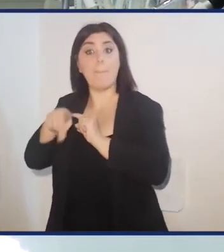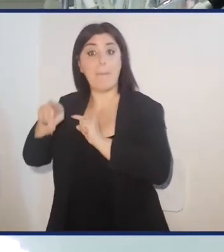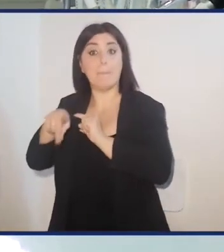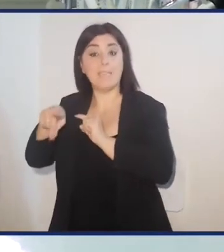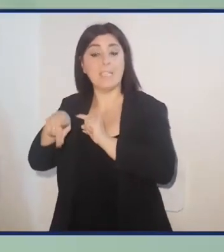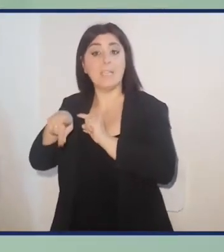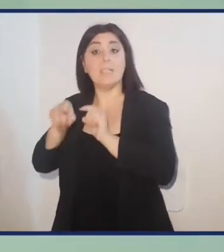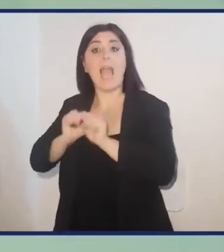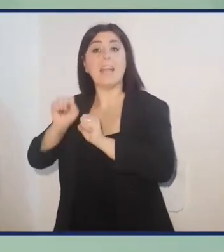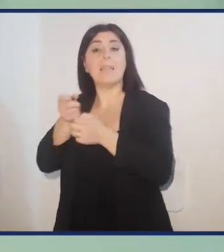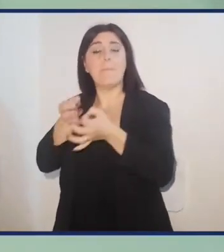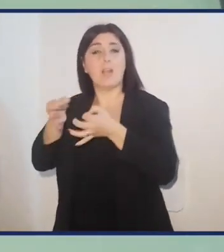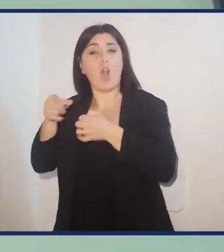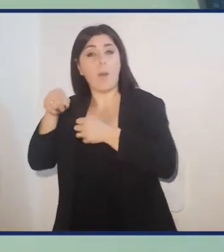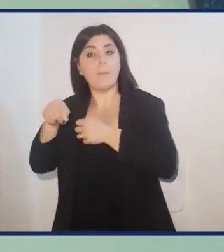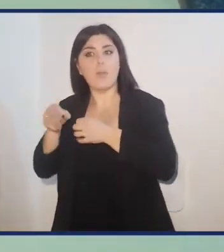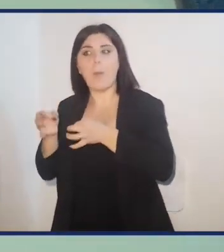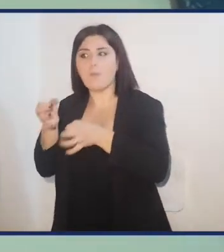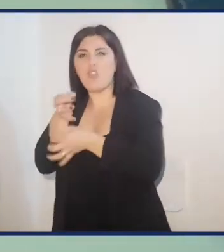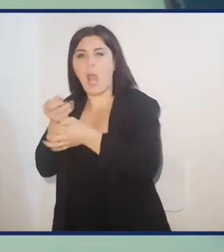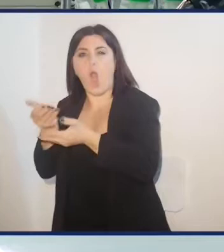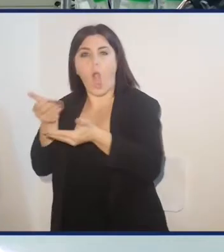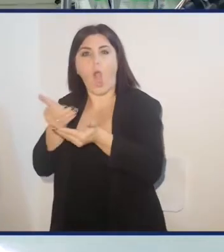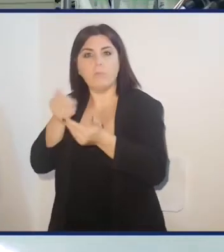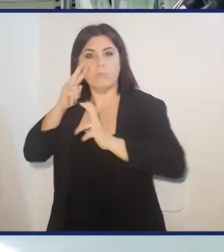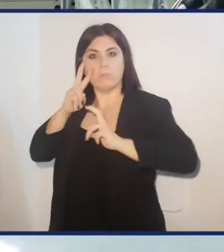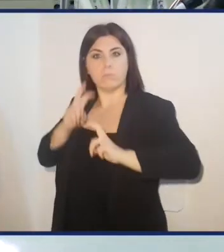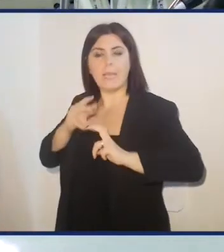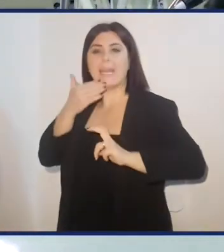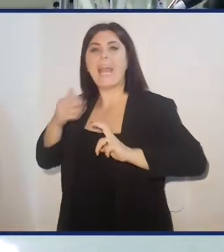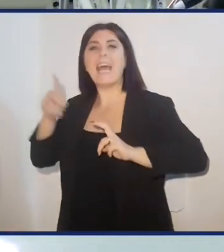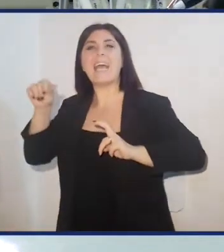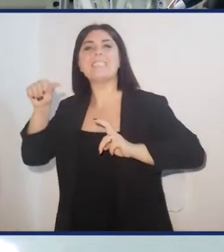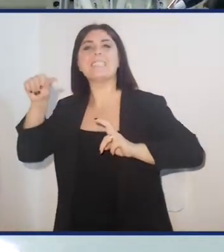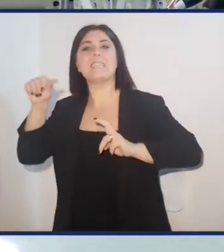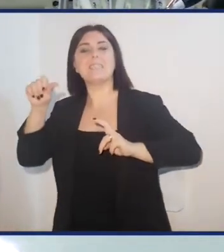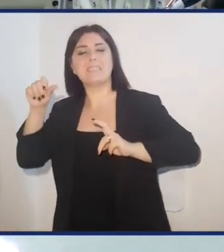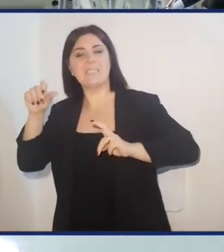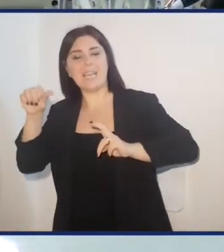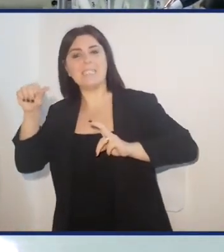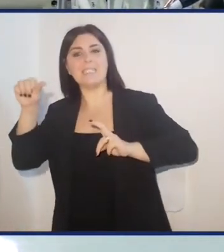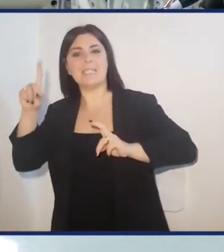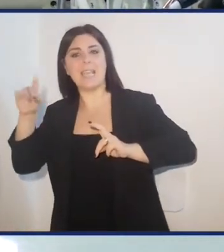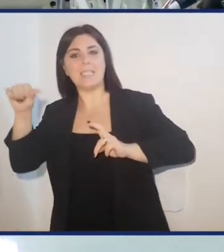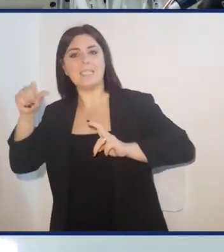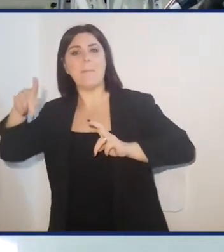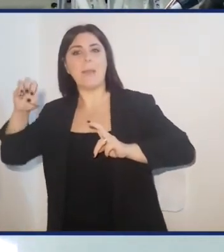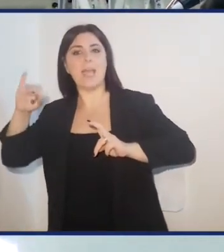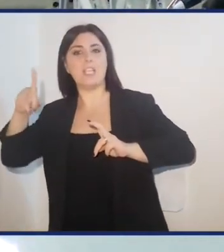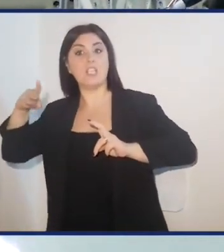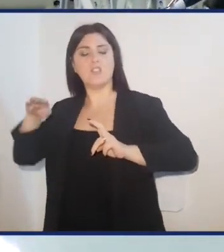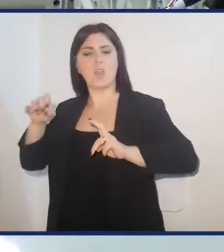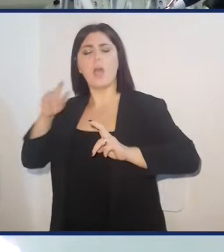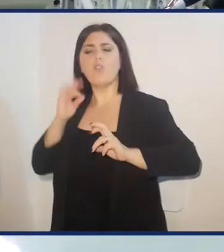espressione dei peptidi antimicrobici all'interno della cellula ospite, tramite SDS-PAGE, in cui